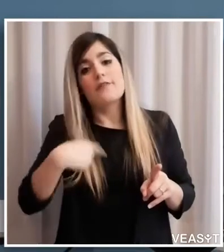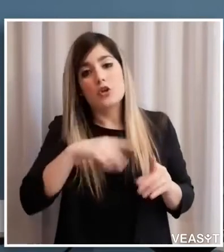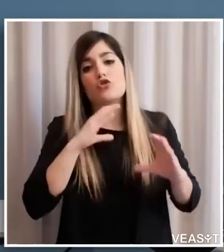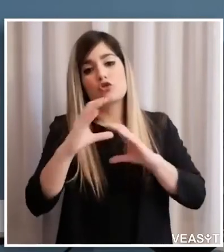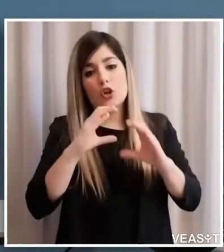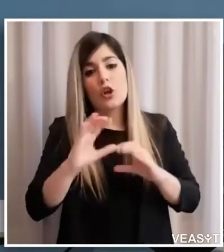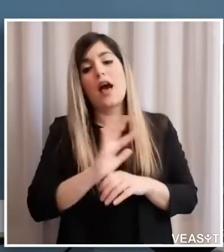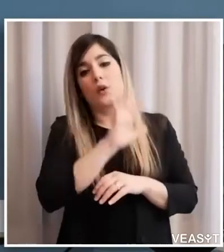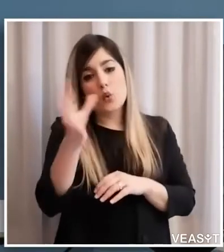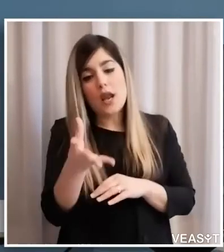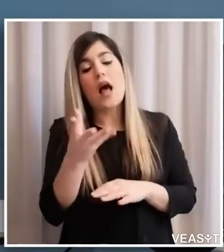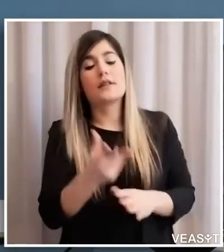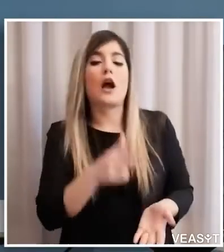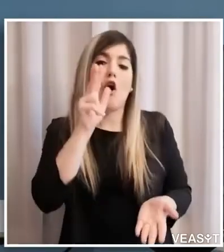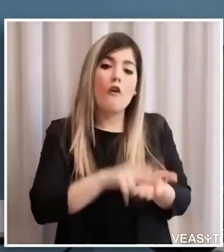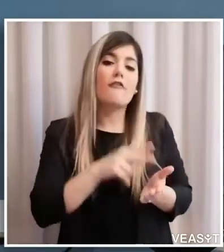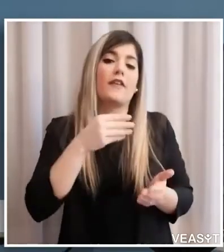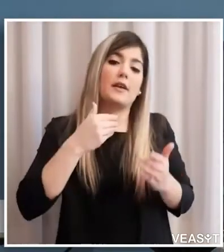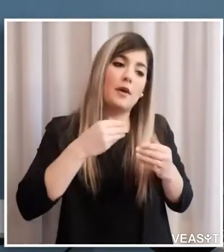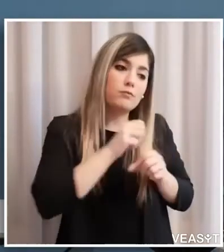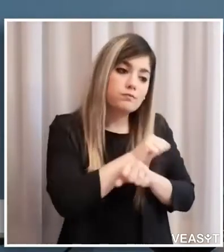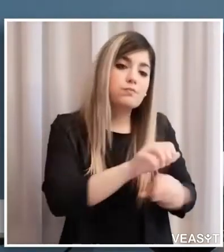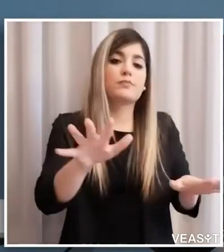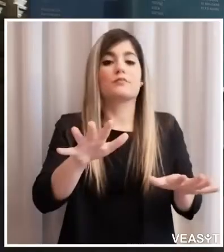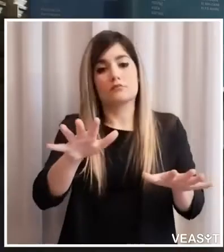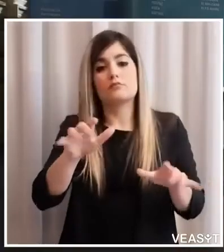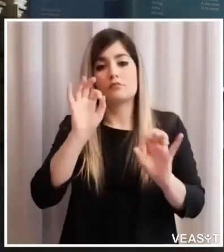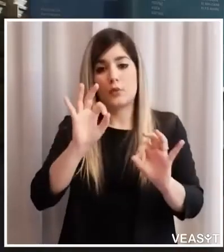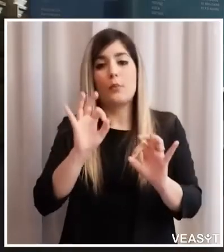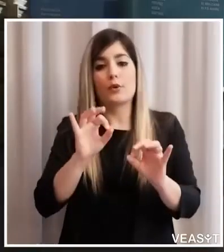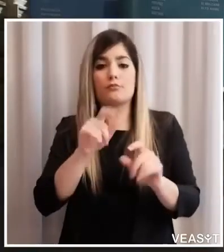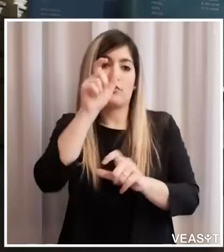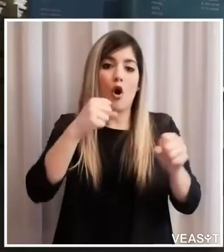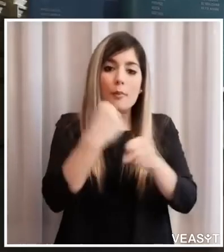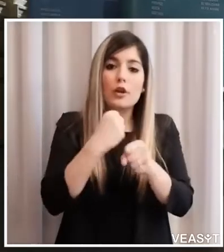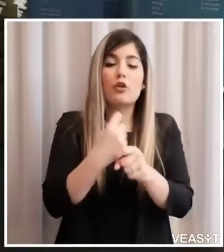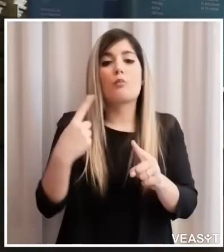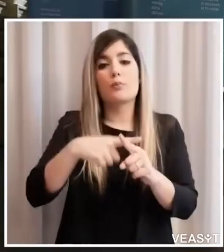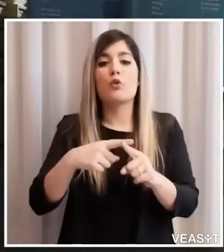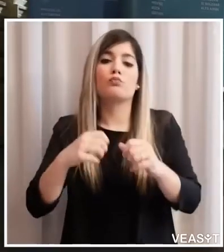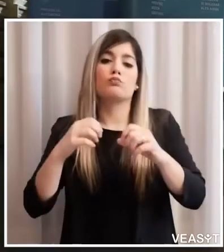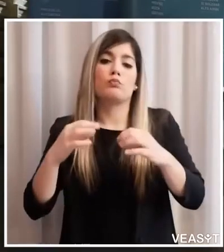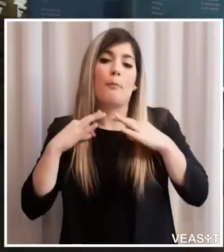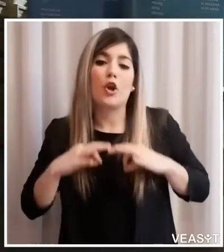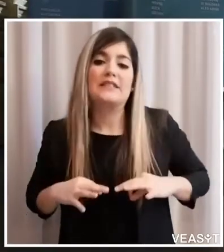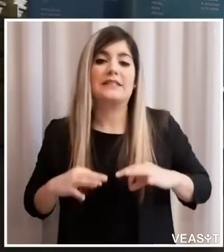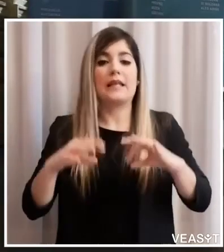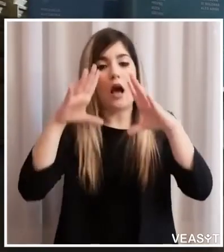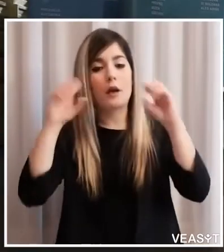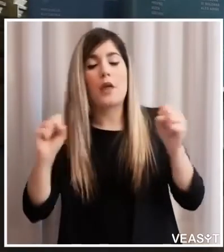a tutti tutti gli operatori e tutte le forze dell'ordine per avere anche un'interpretazione uniforme sul territorio